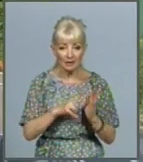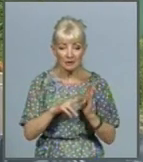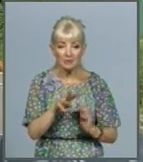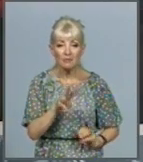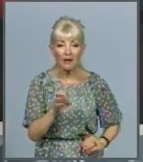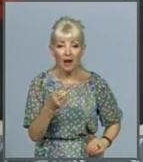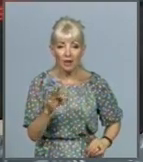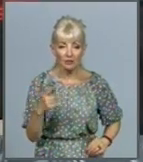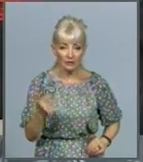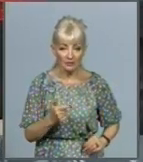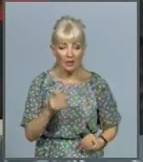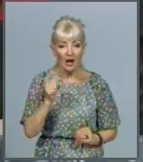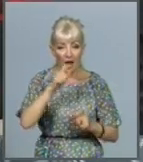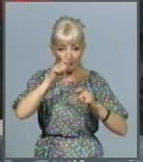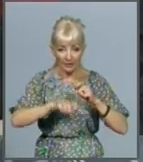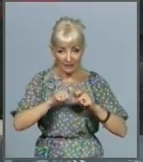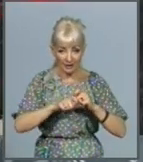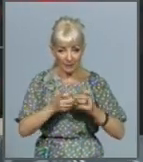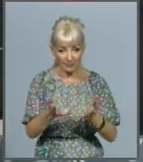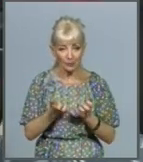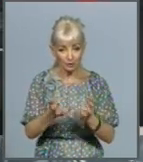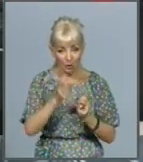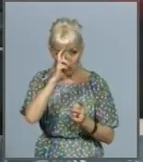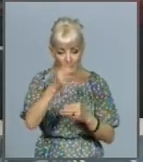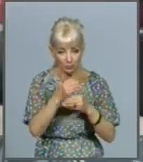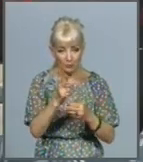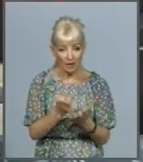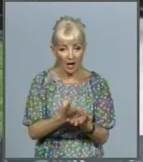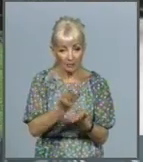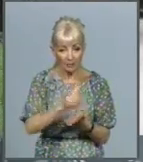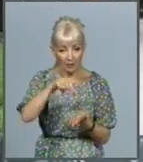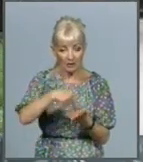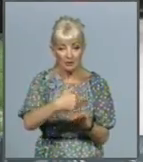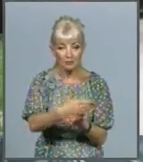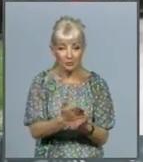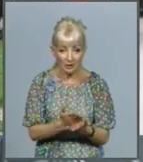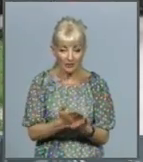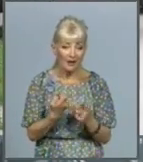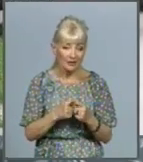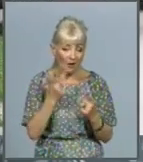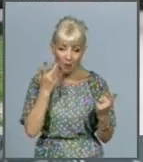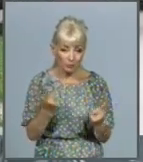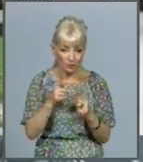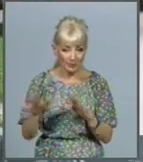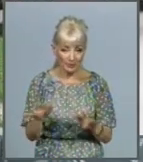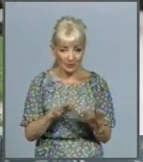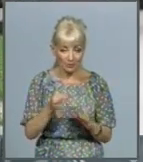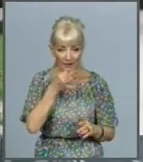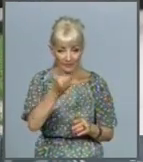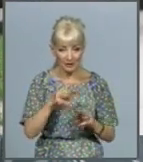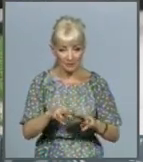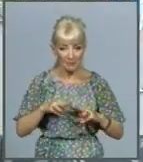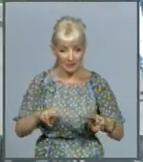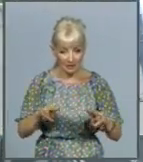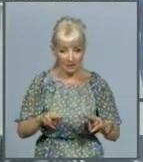А перевірка одержувачів Держдопомоги на оплату комунальних послуг – стандартна процедура, переконує міністерка, яка проводилася як